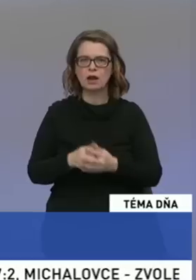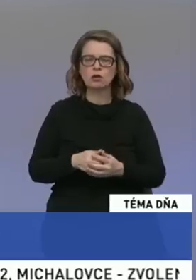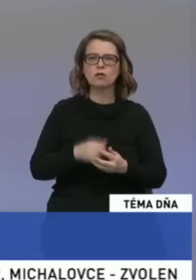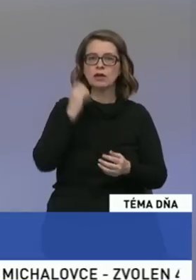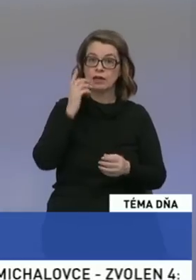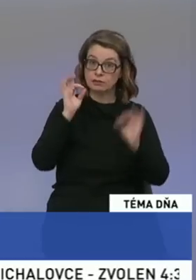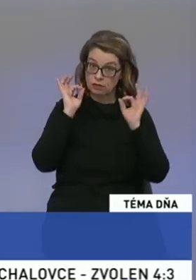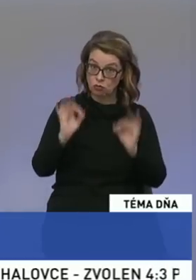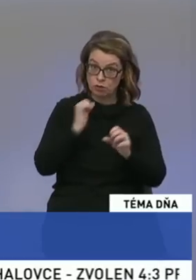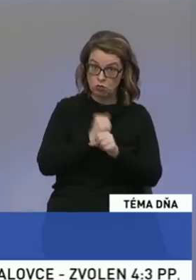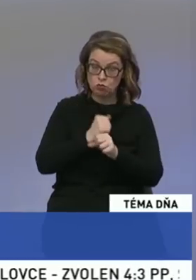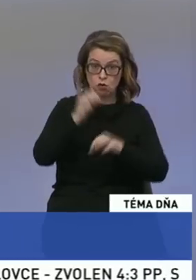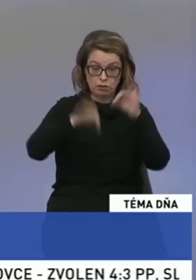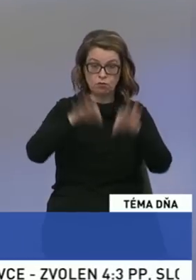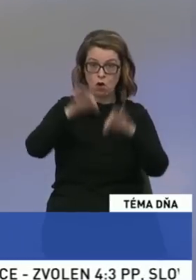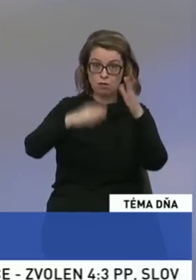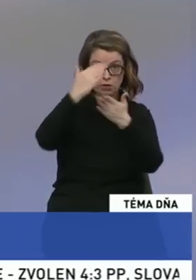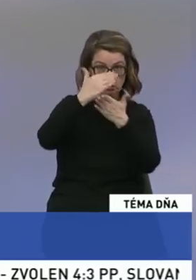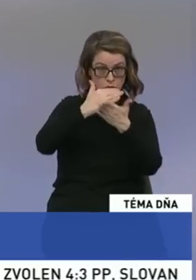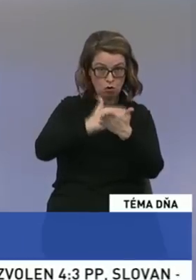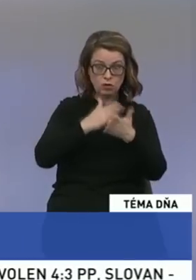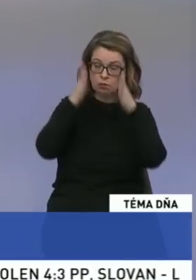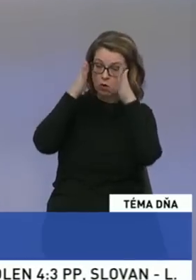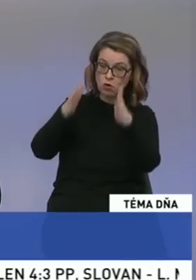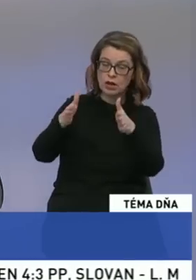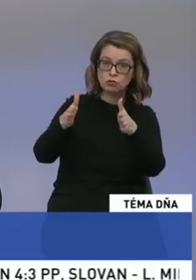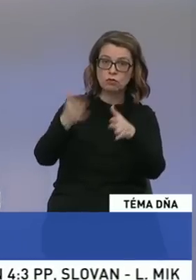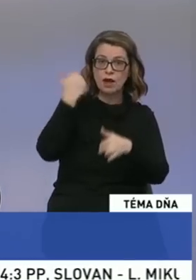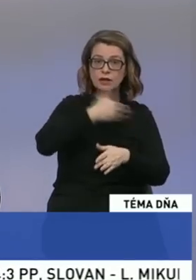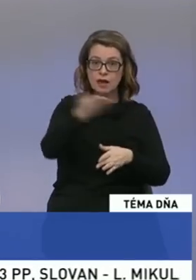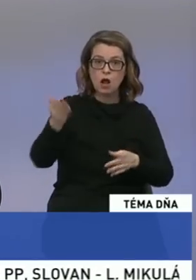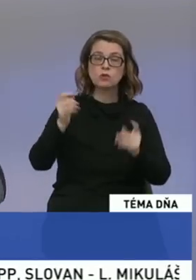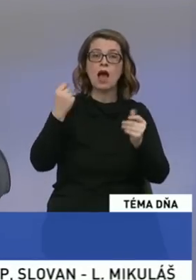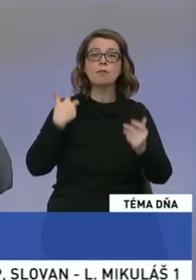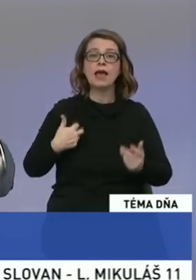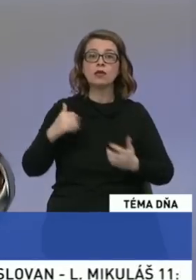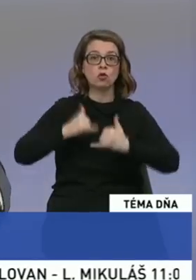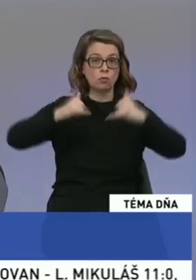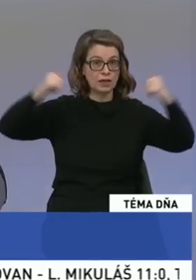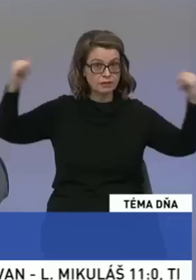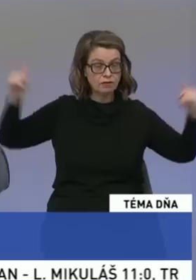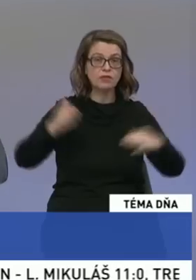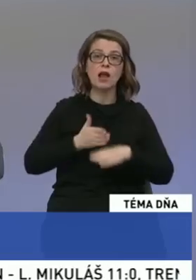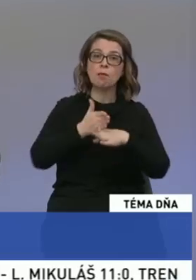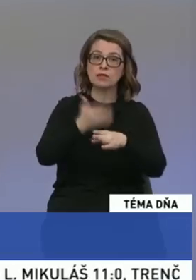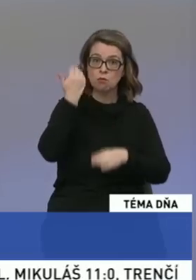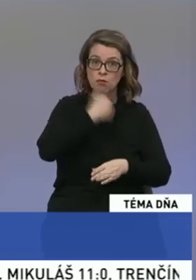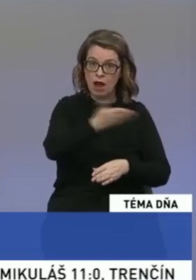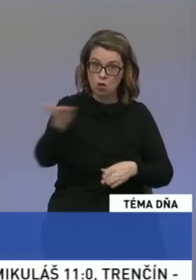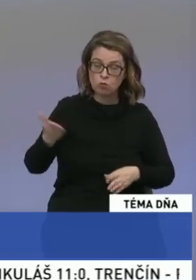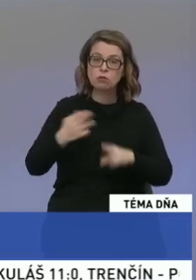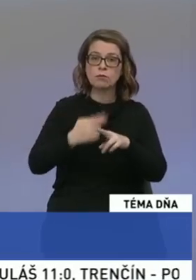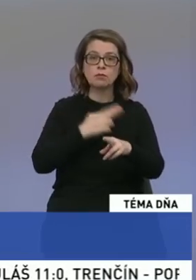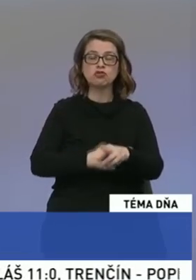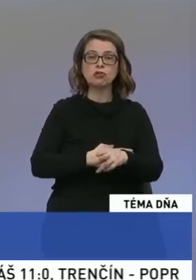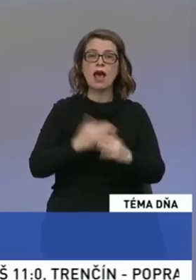dobre nastaví volebný program a je orientovaný smerom k tomu, aby sa ekonomika dvíhala, aby sa pomáhala ľuďom, aby štát